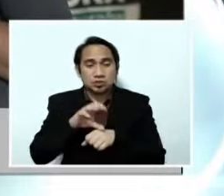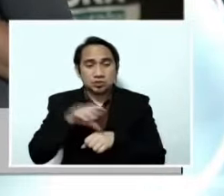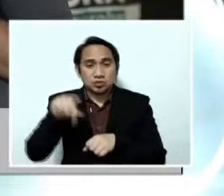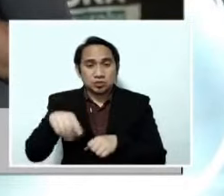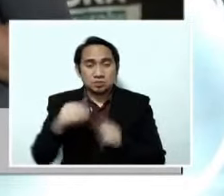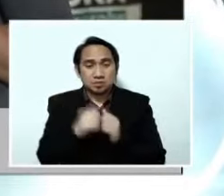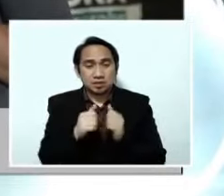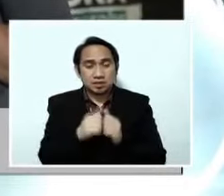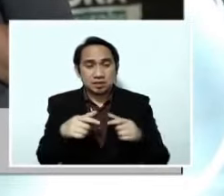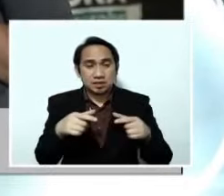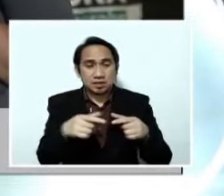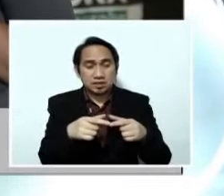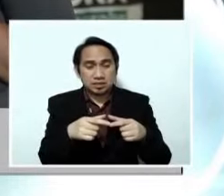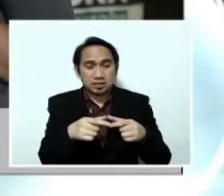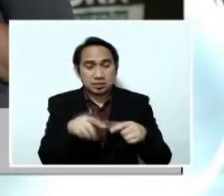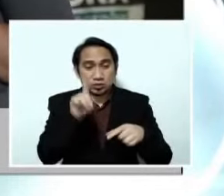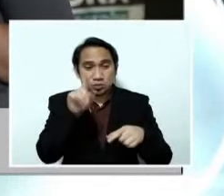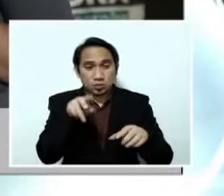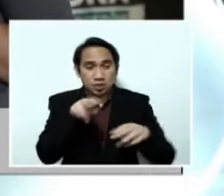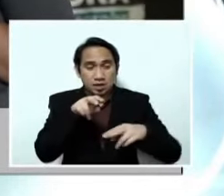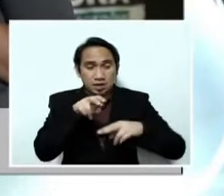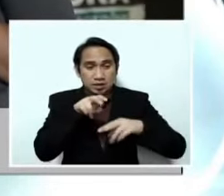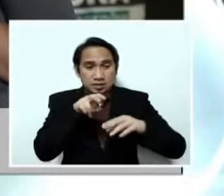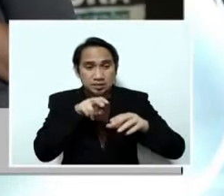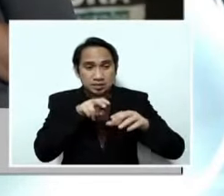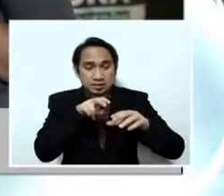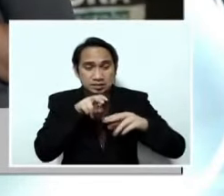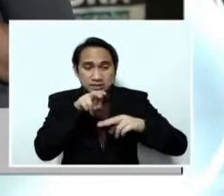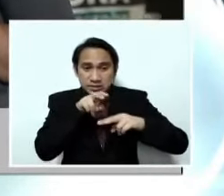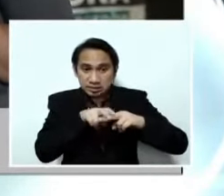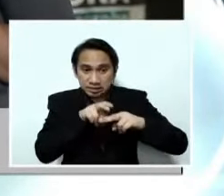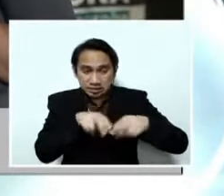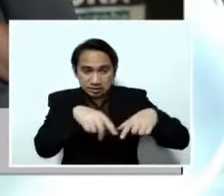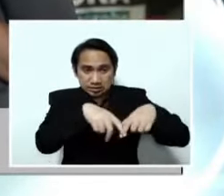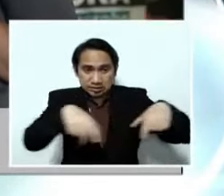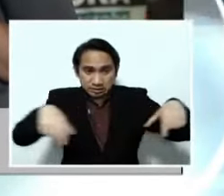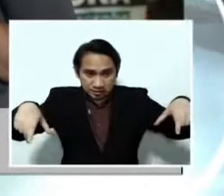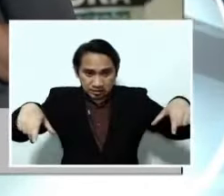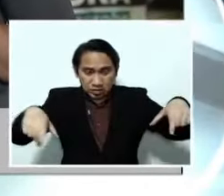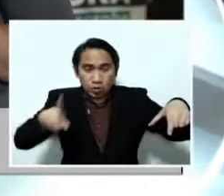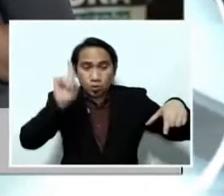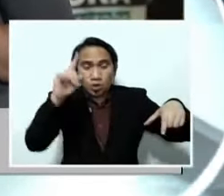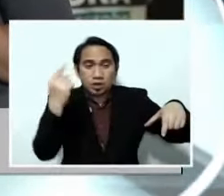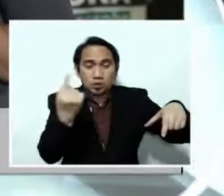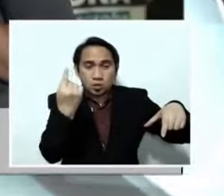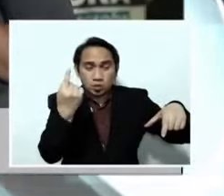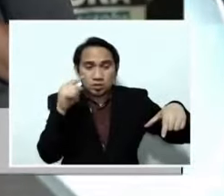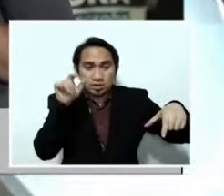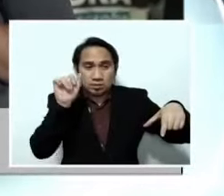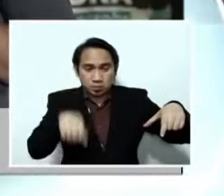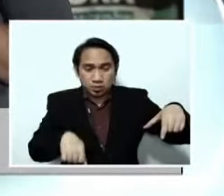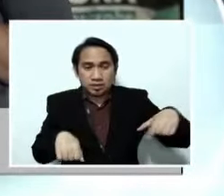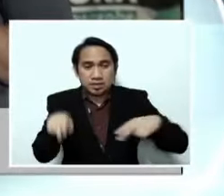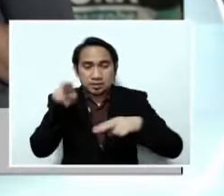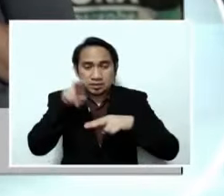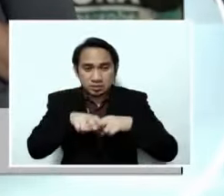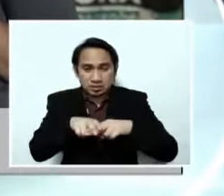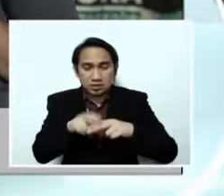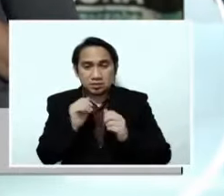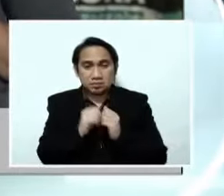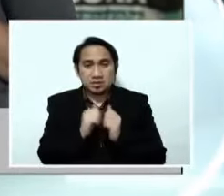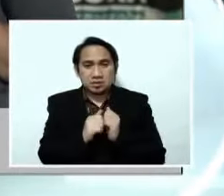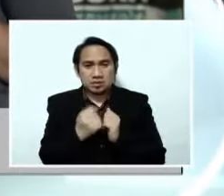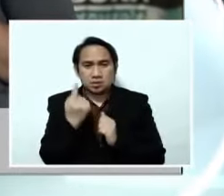na yun ay isang tao lamang ang pwedeng mag-ukupa. Dahil kung 10% ay 100 lamang ang laman ng